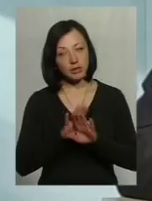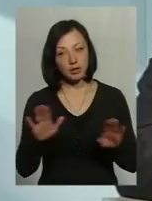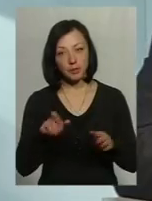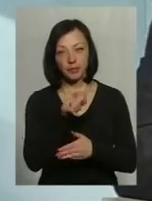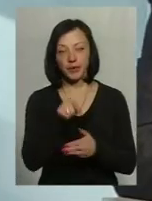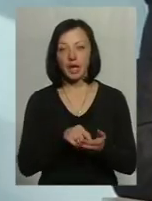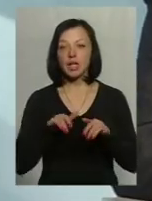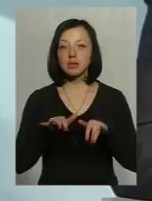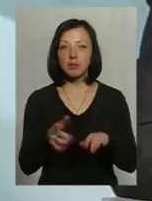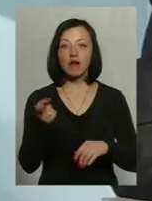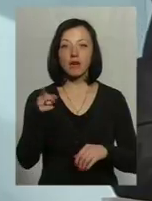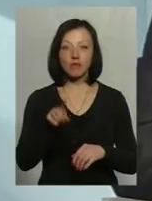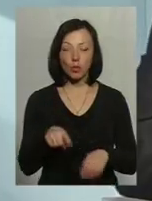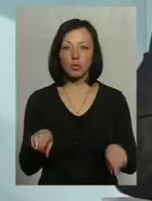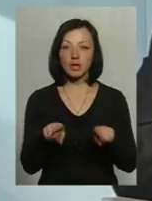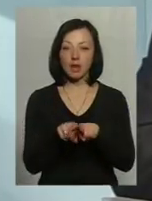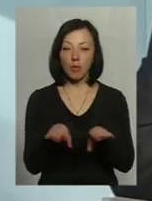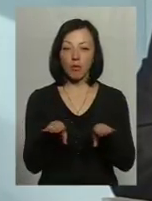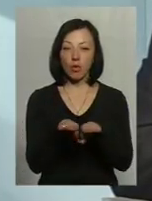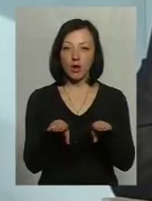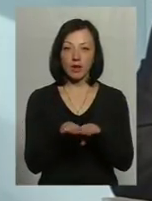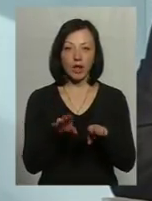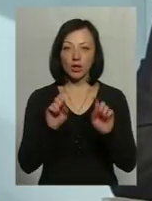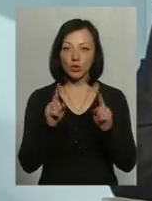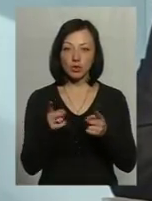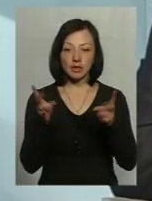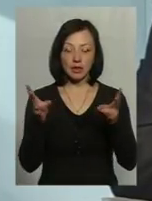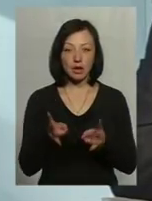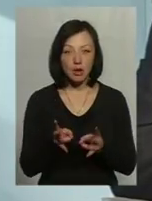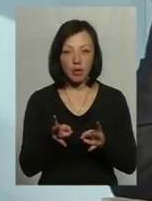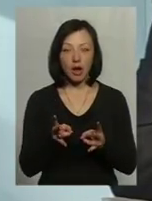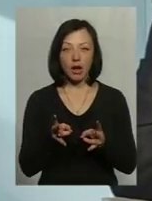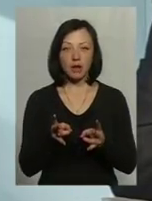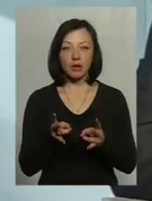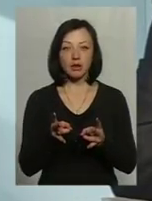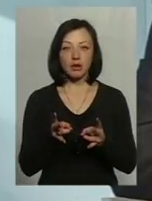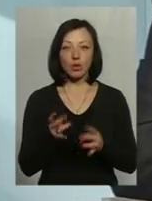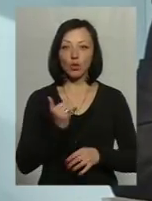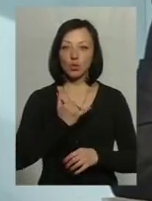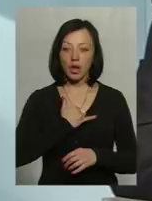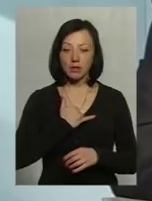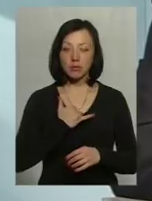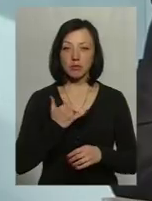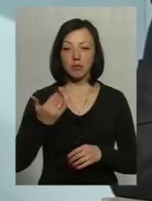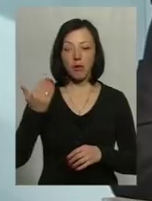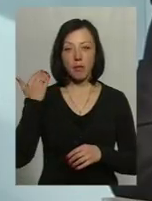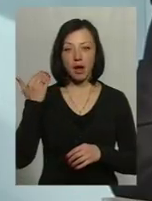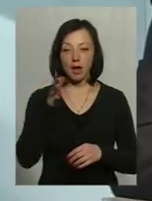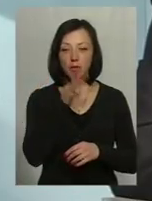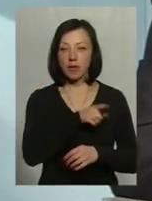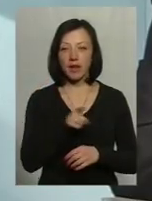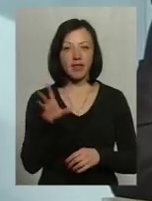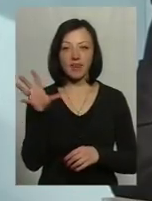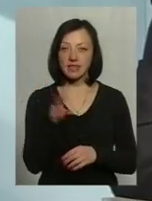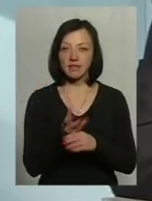справа в тому, що так порівнювати не зовсім доречно, тому що в нас же в попередньому періоді не всі виплачували